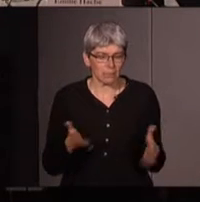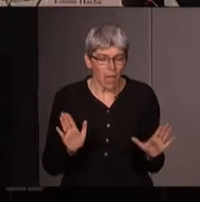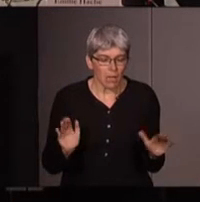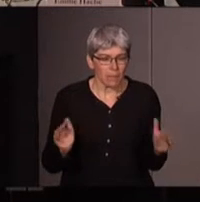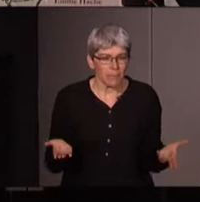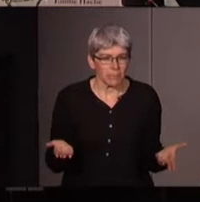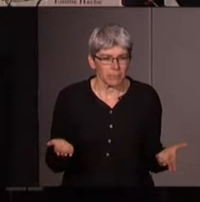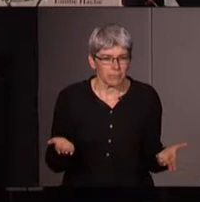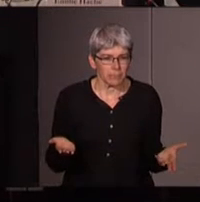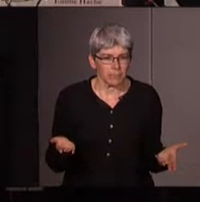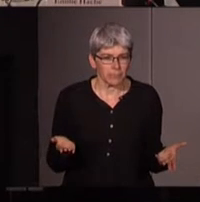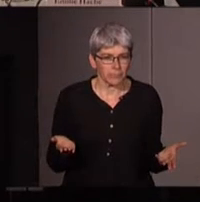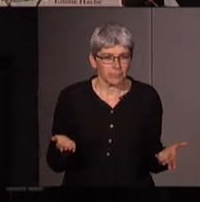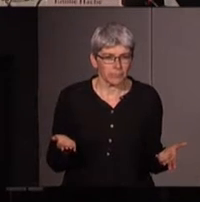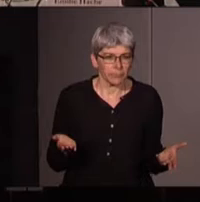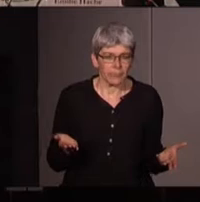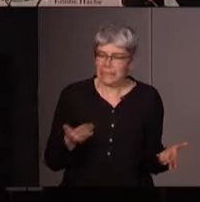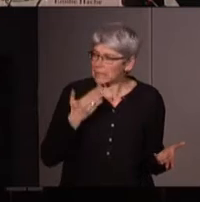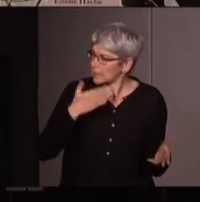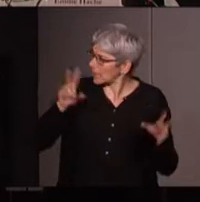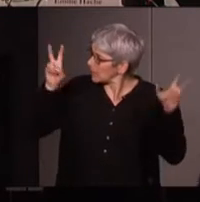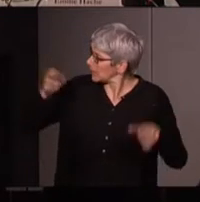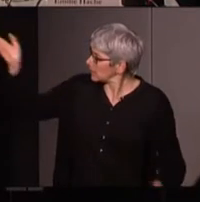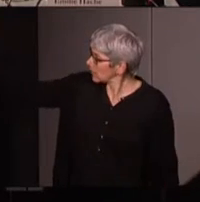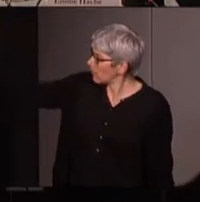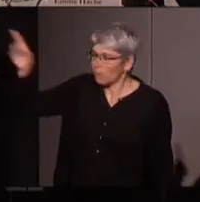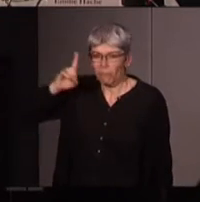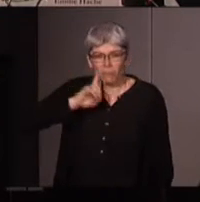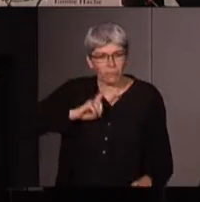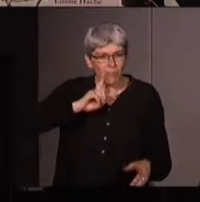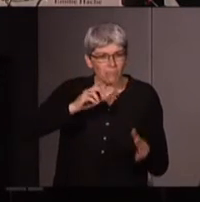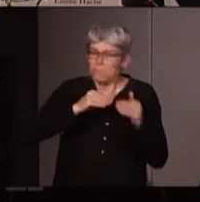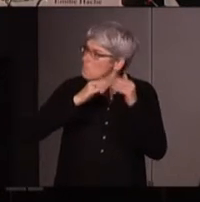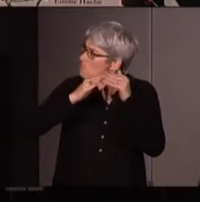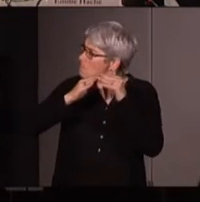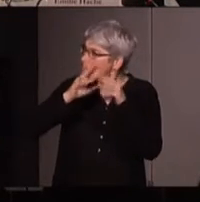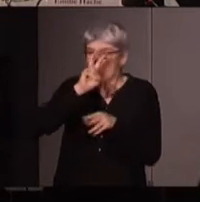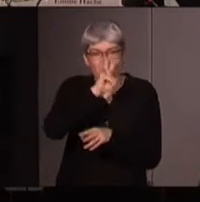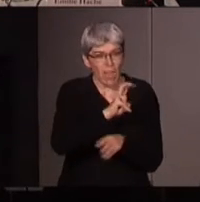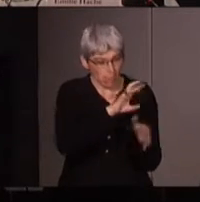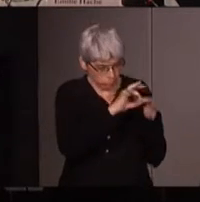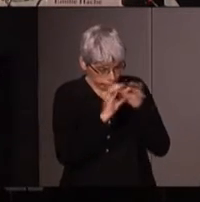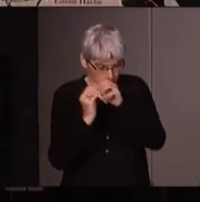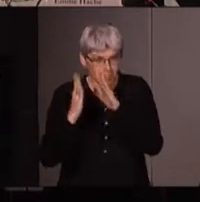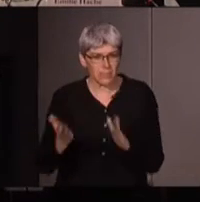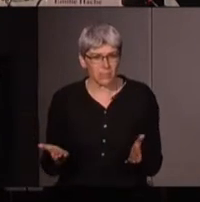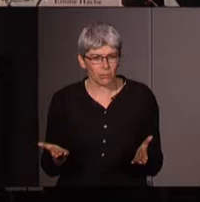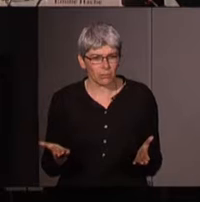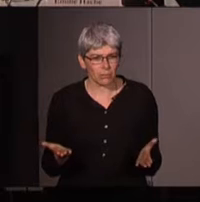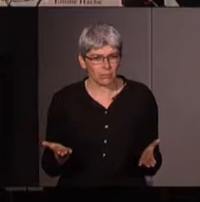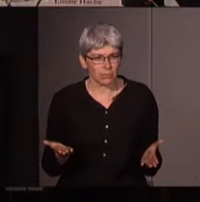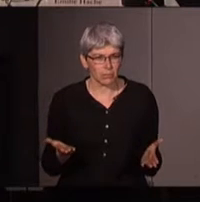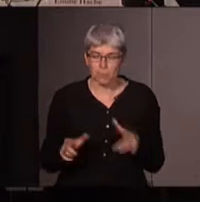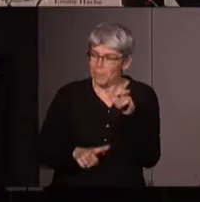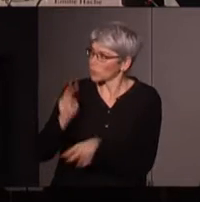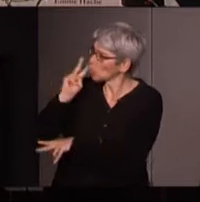quand on parle quand c'est dans le titre comme ça en fait si ce n pas explicité que les